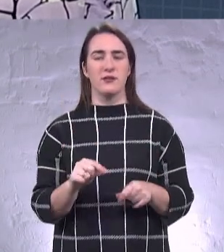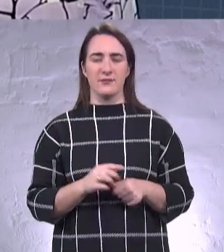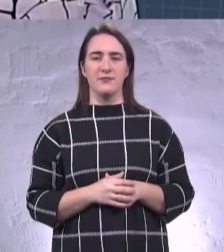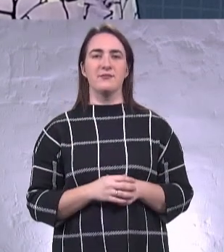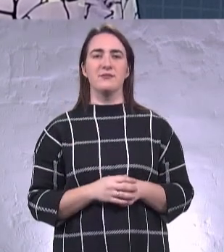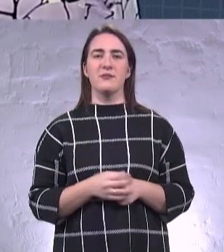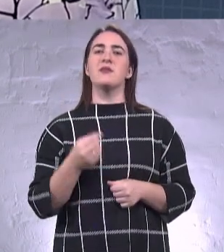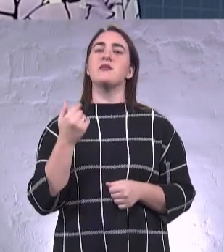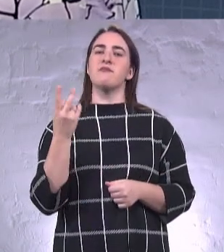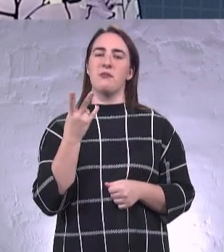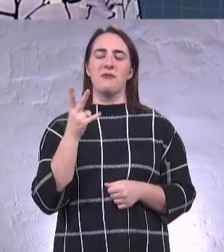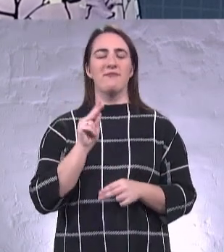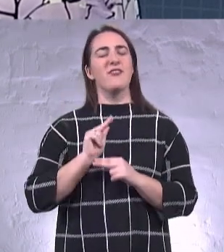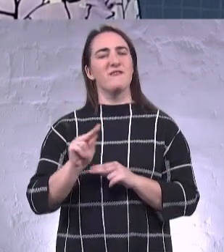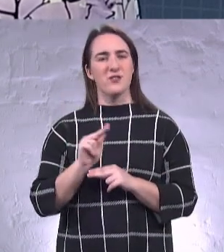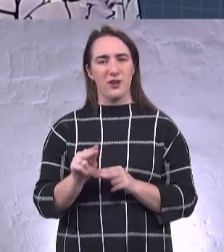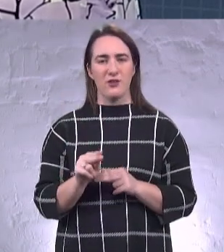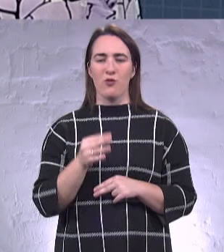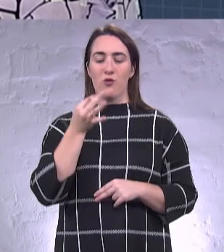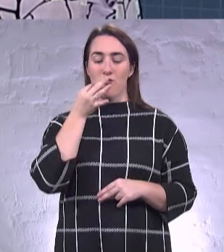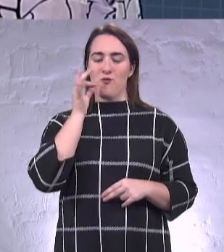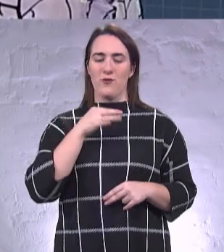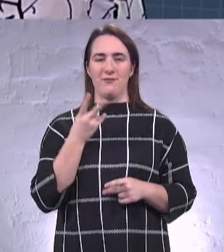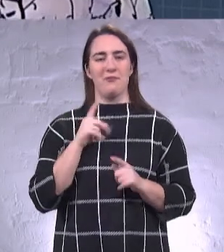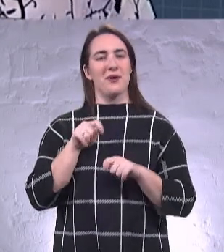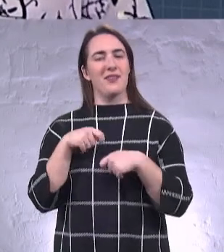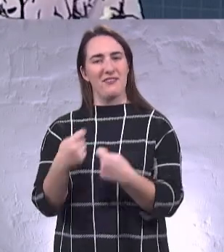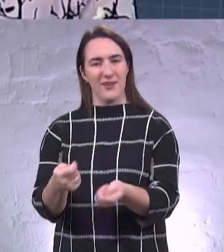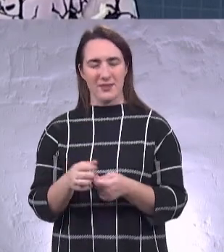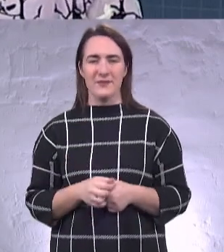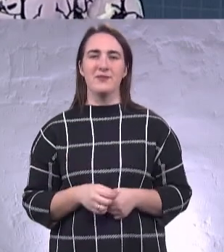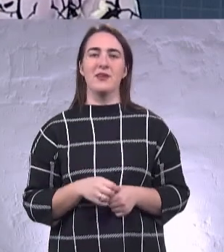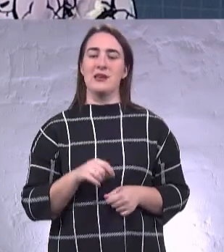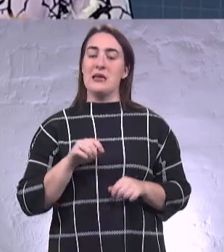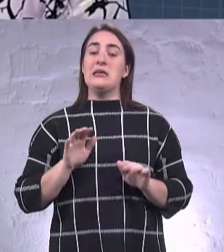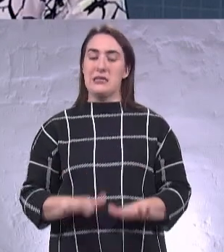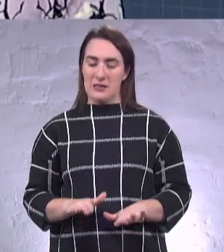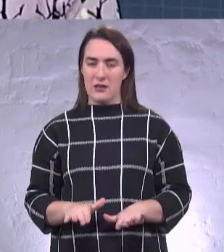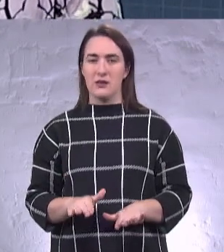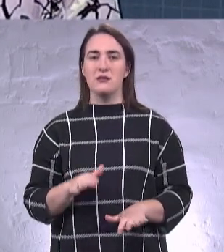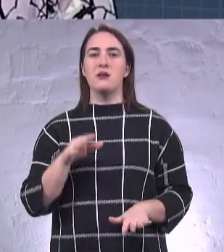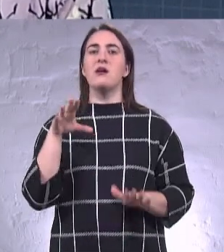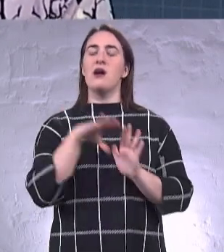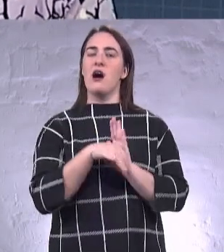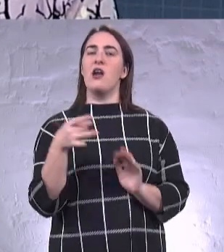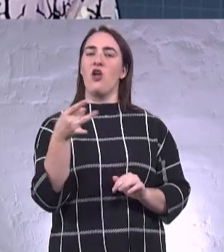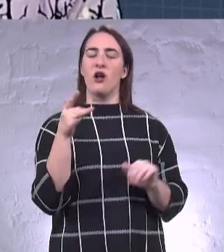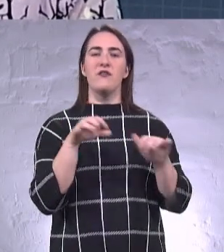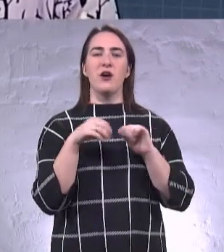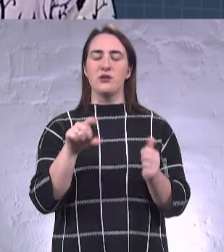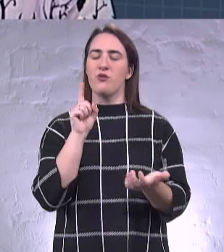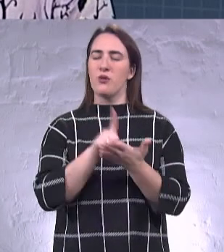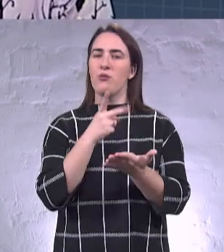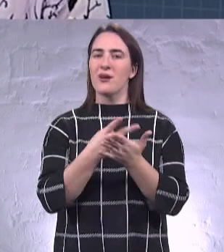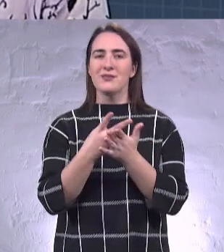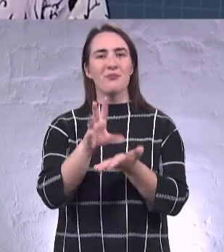Для цього треба навчити. Досвід треба передавати. знизу, значить, і регіональна влада повинна показувати